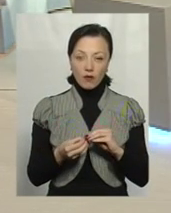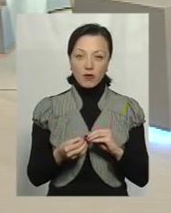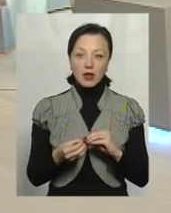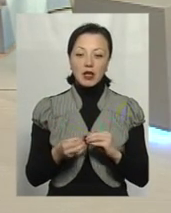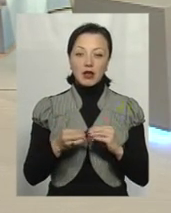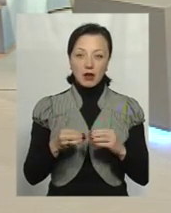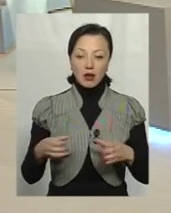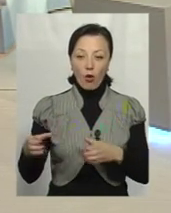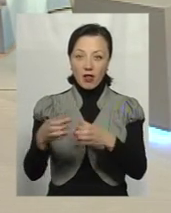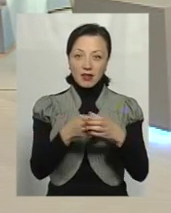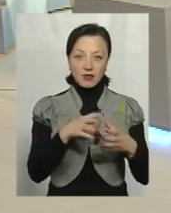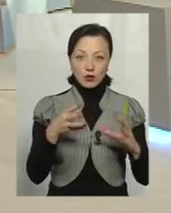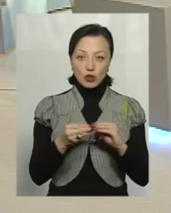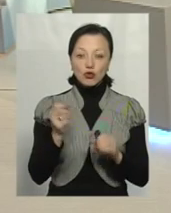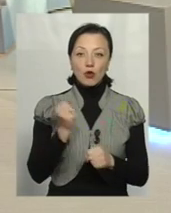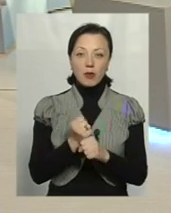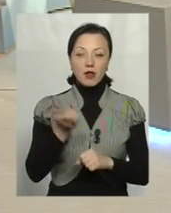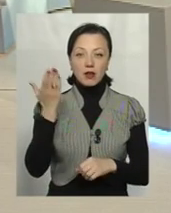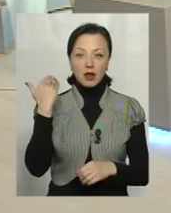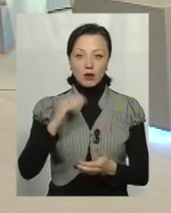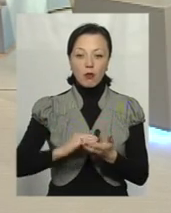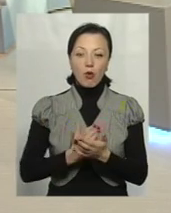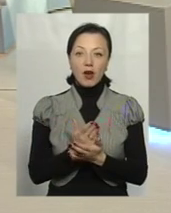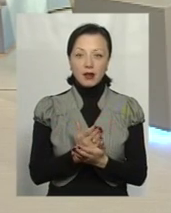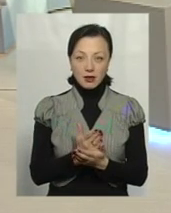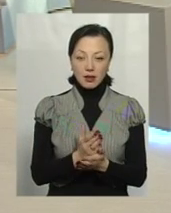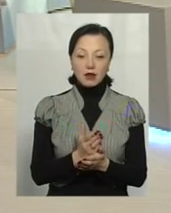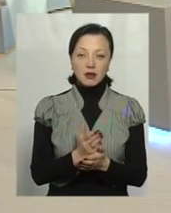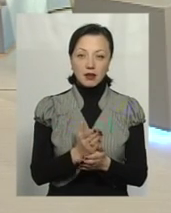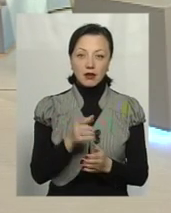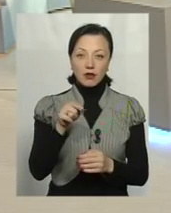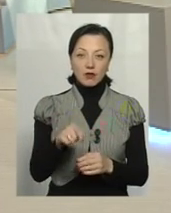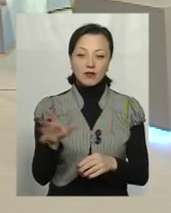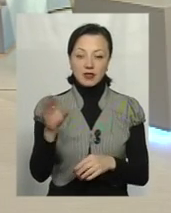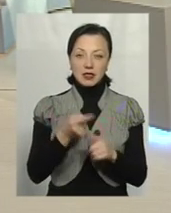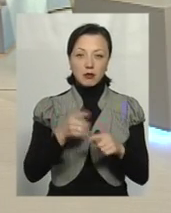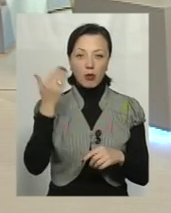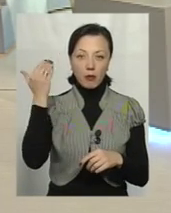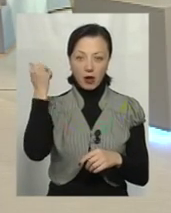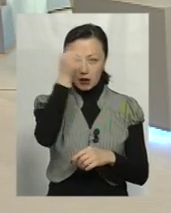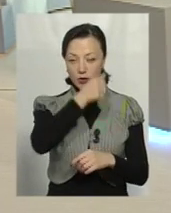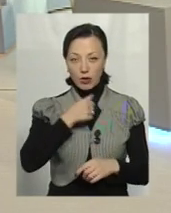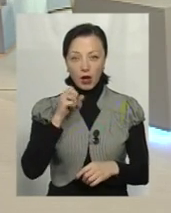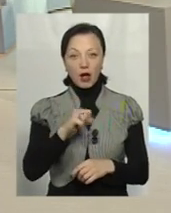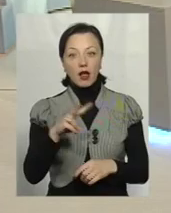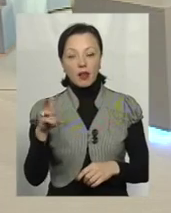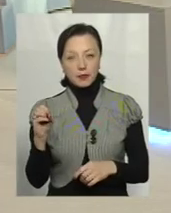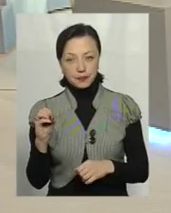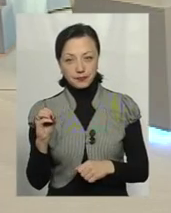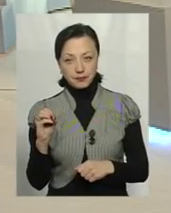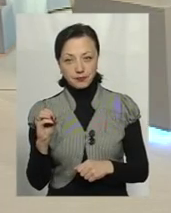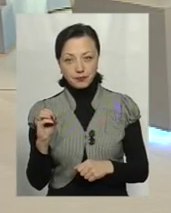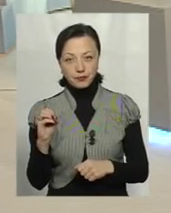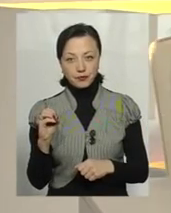результат того, що творила наша політична еліта, в тому числі, з економікою, оці всі попередні роки. Разом з тим, пане Андрій,